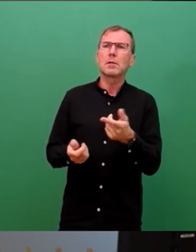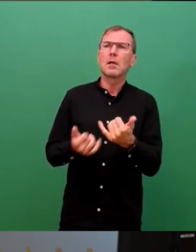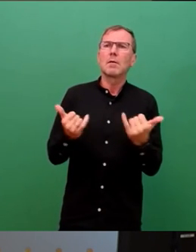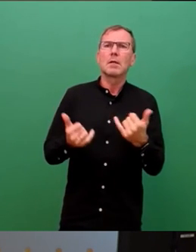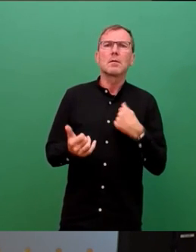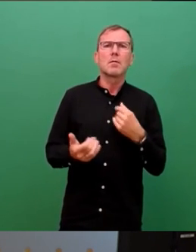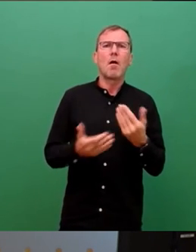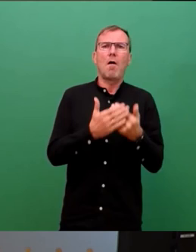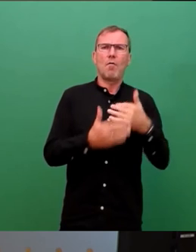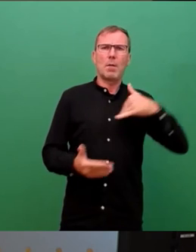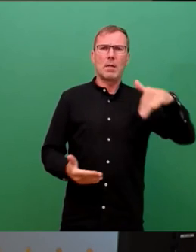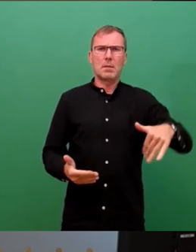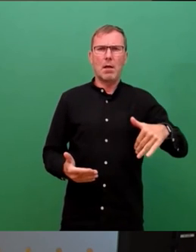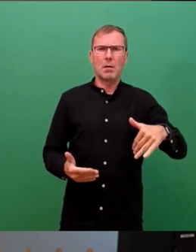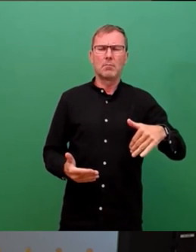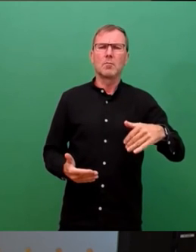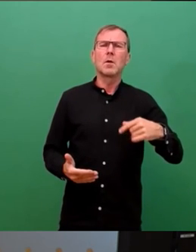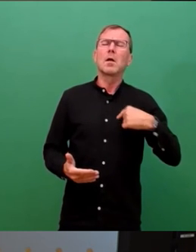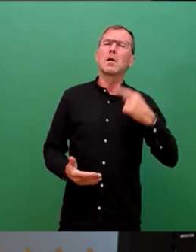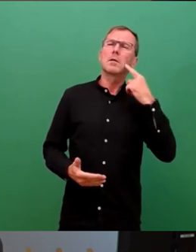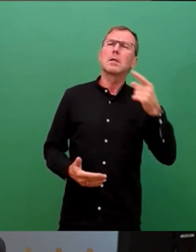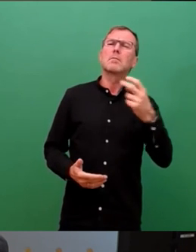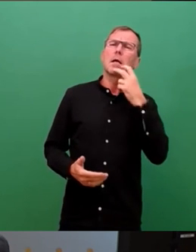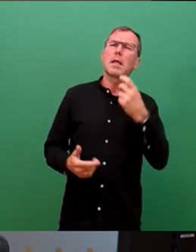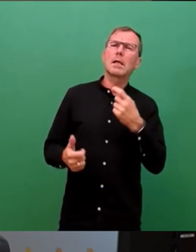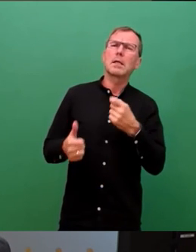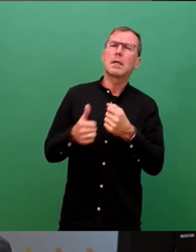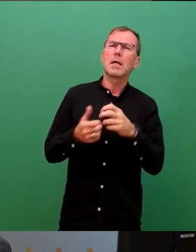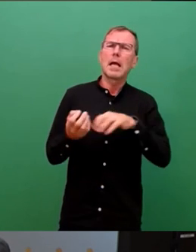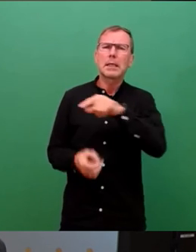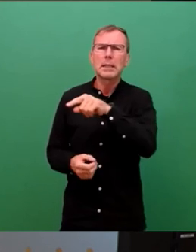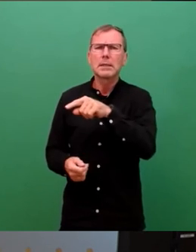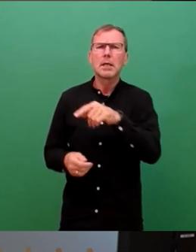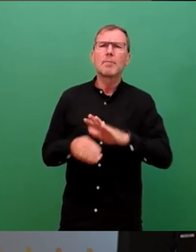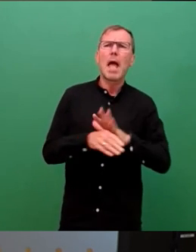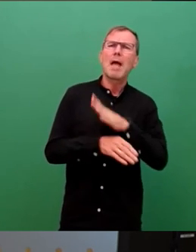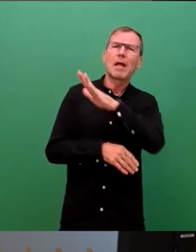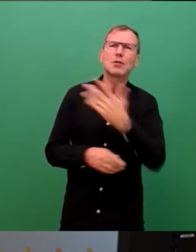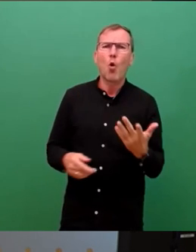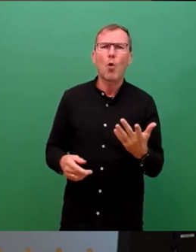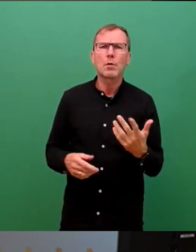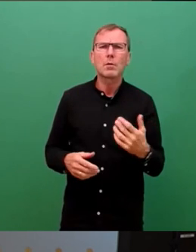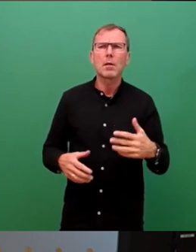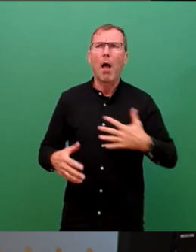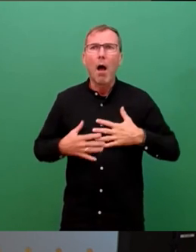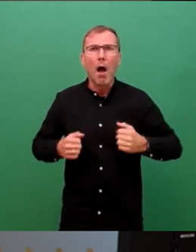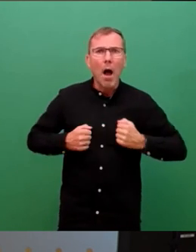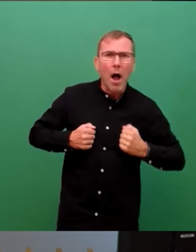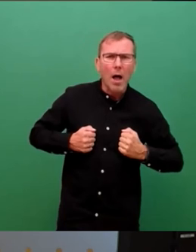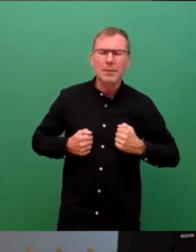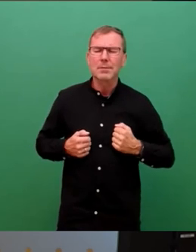halte wenig davon, mit Blick auf die Energiegröße und die Inflation in Panik zu geraten oder in Panik zu versetzen.